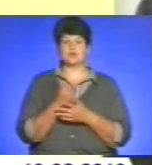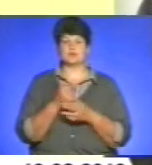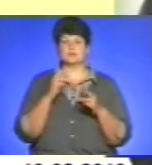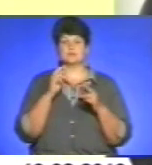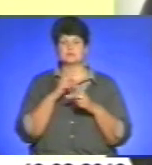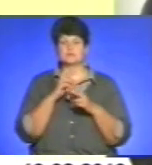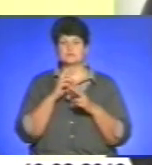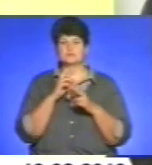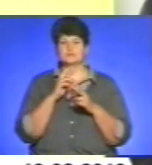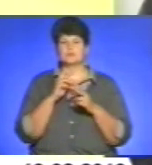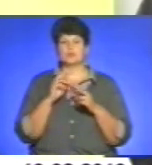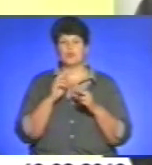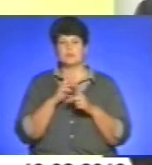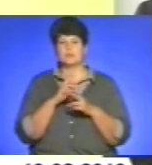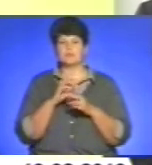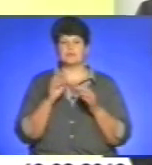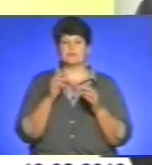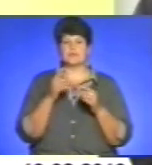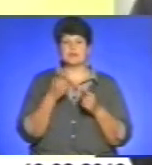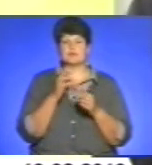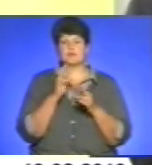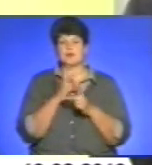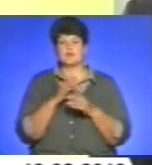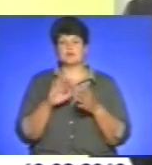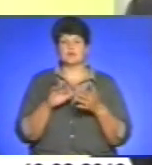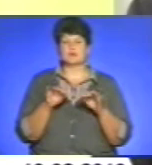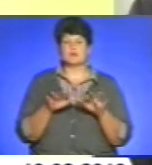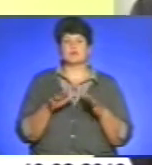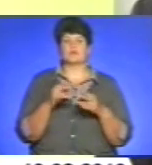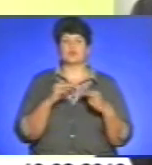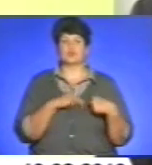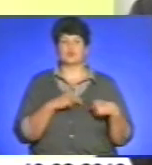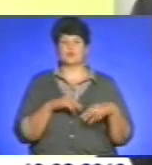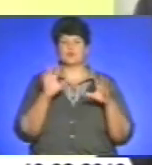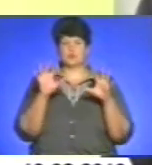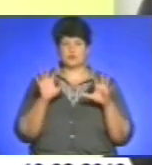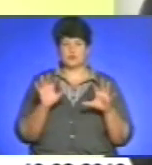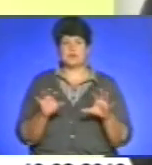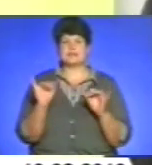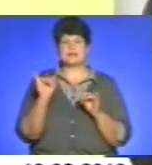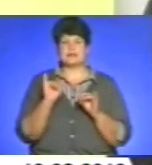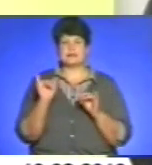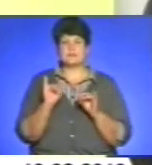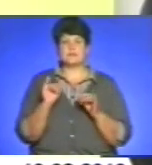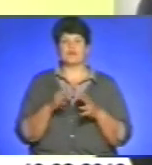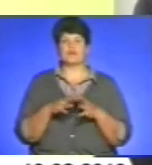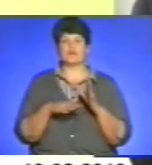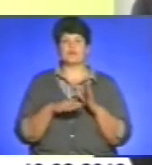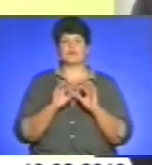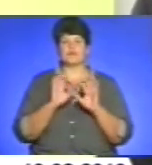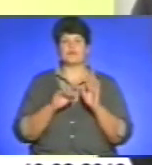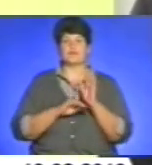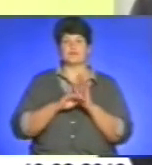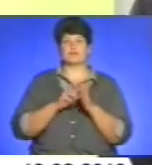діючому трудовому законодавстві і комунікація цих прогалин до вищокомпетентного